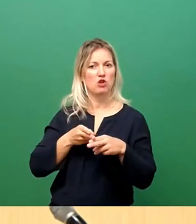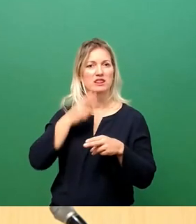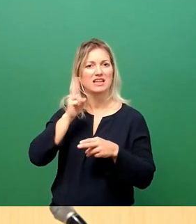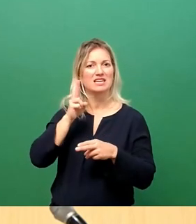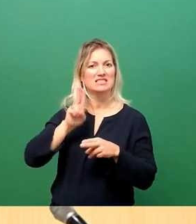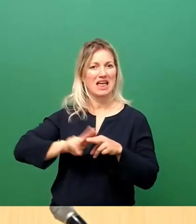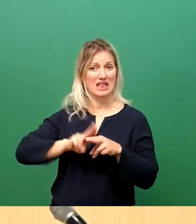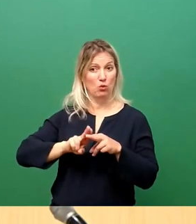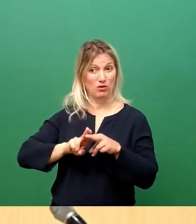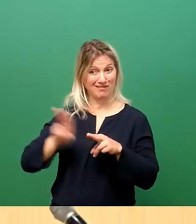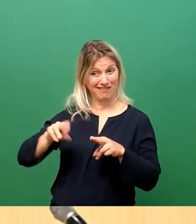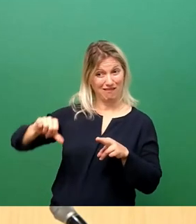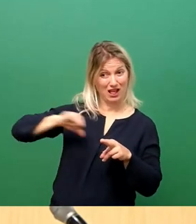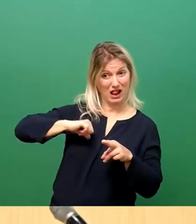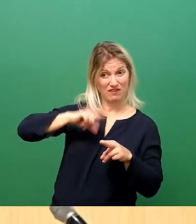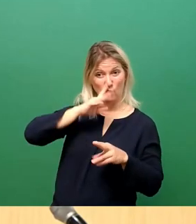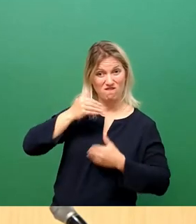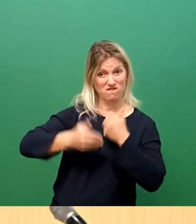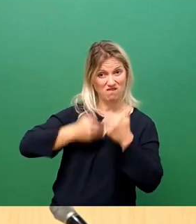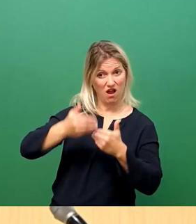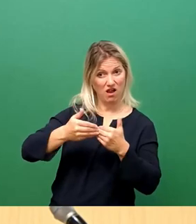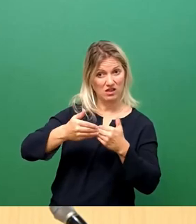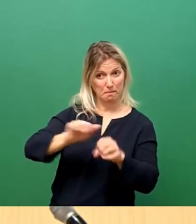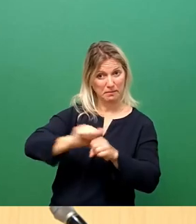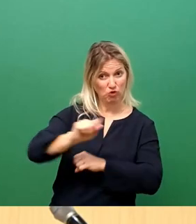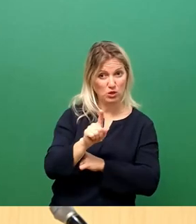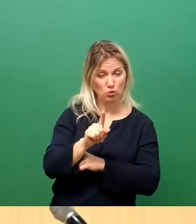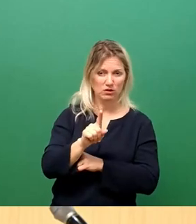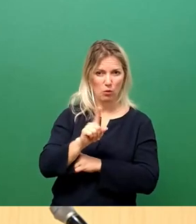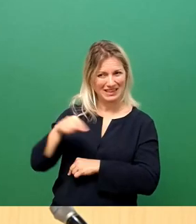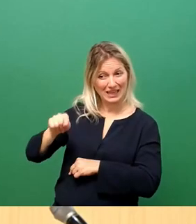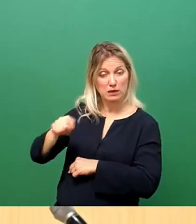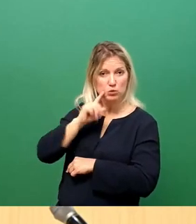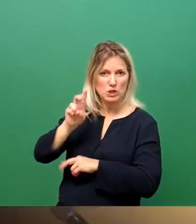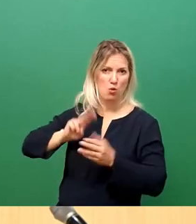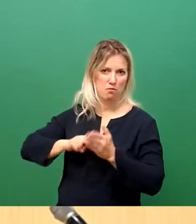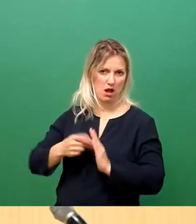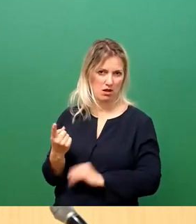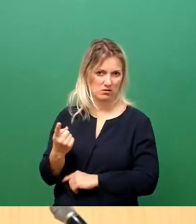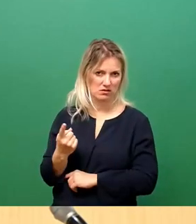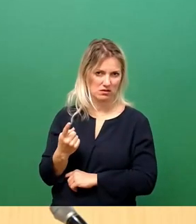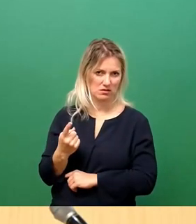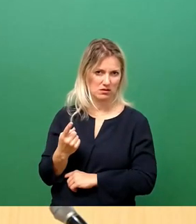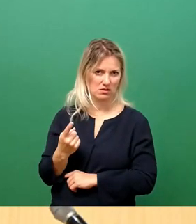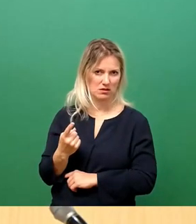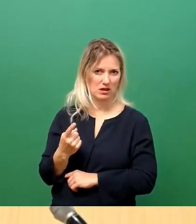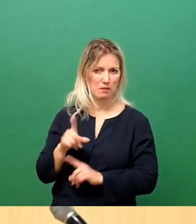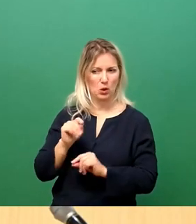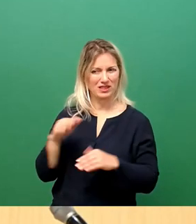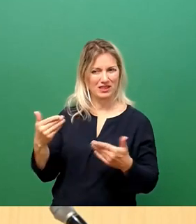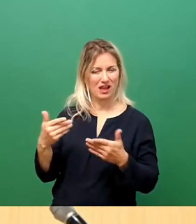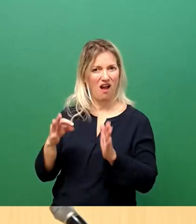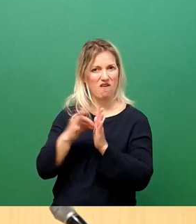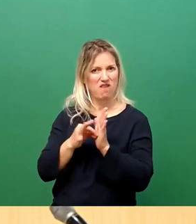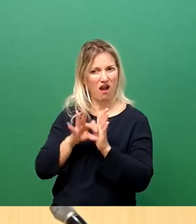Verfahrens? Auch so etwas muss ja geplant werden. Auch so etwas muss ja mit entsprechenden Fakten auch untersetzt werden.